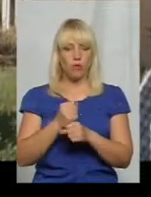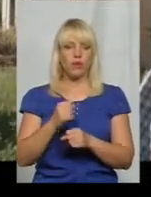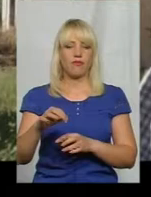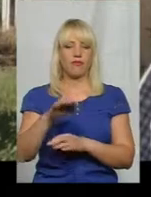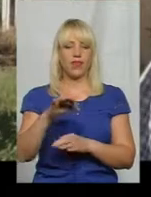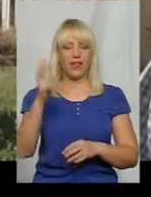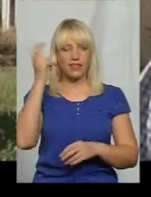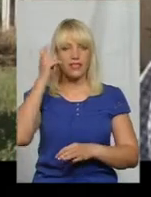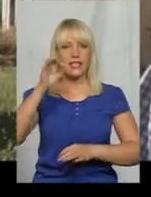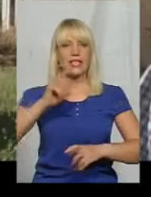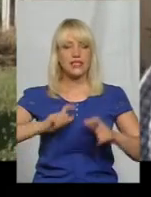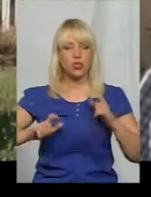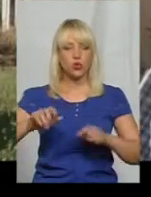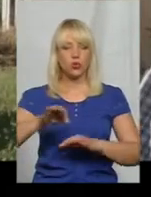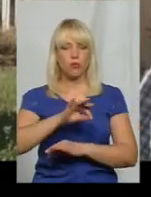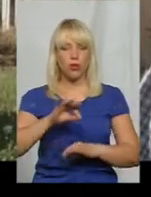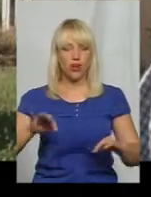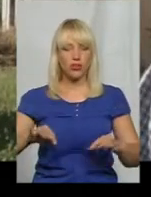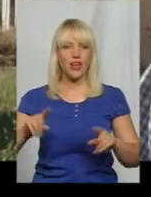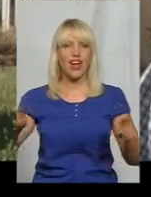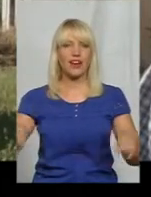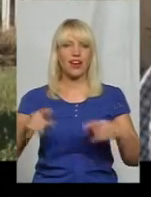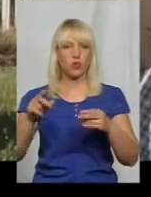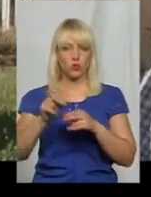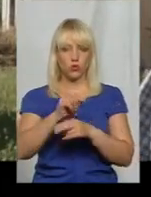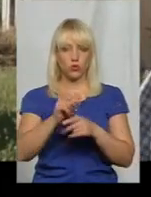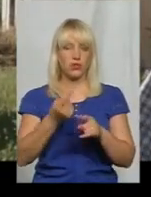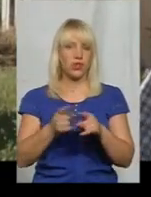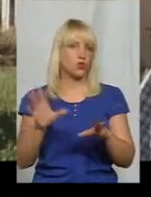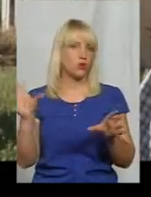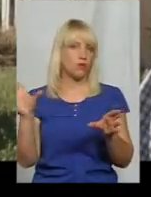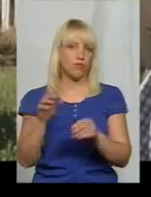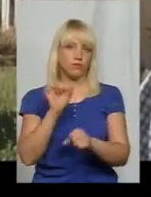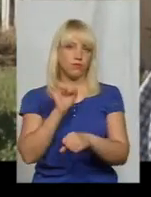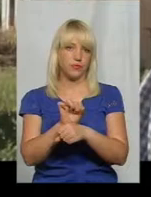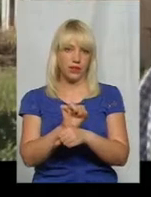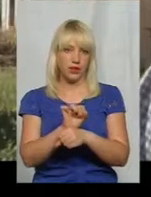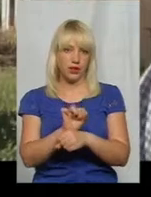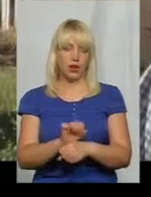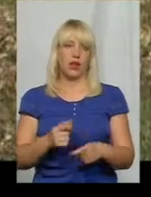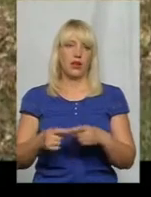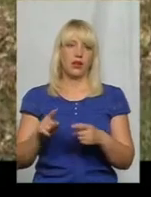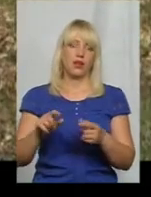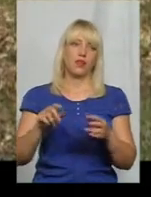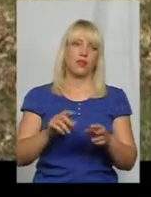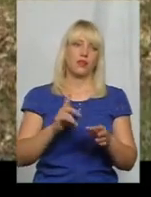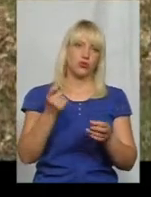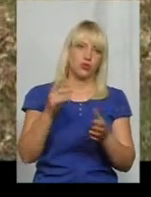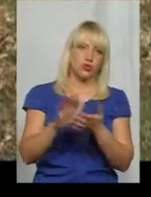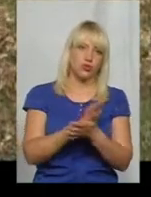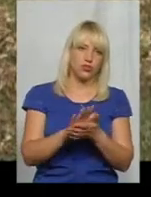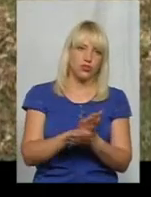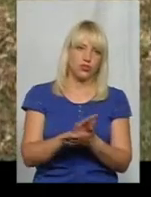проєкт реконструкції. І на цьому, як то кажуть, стало все. Посадибі трошки розчистили завали, тут